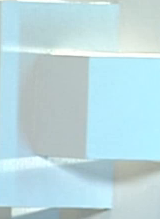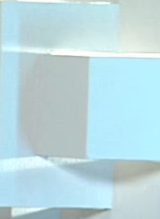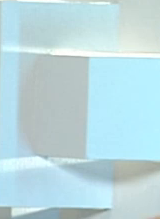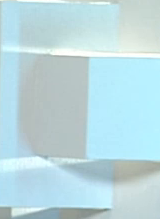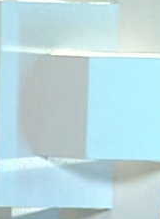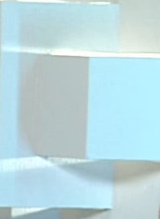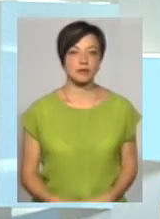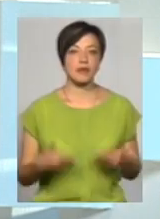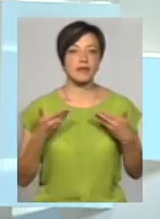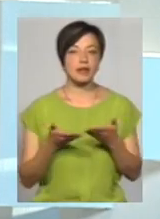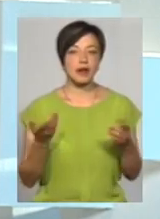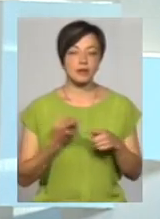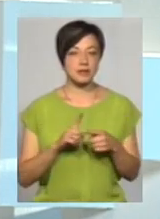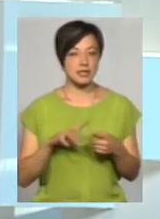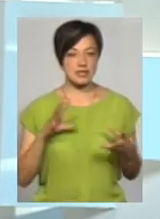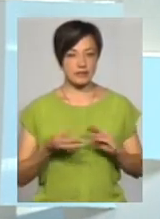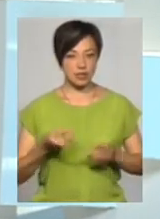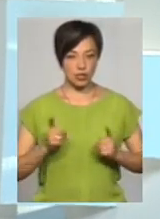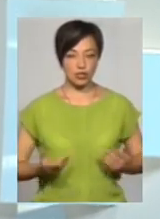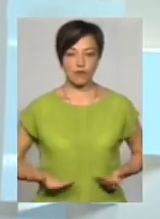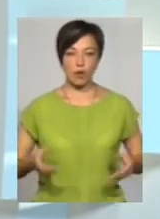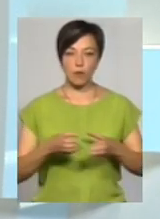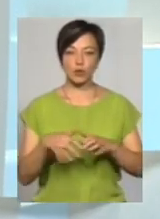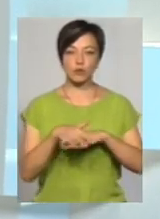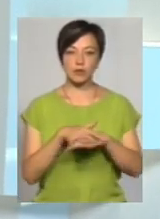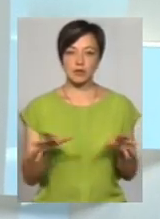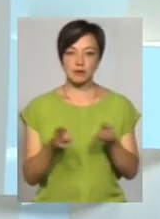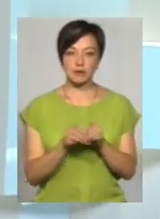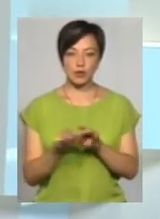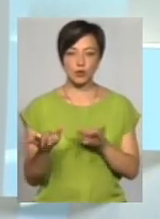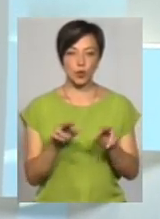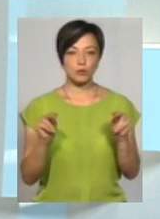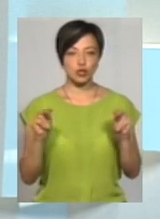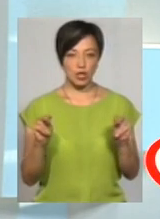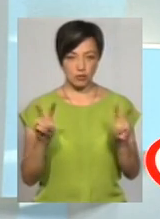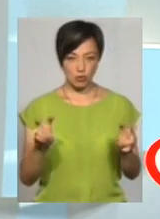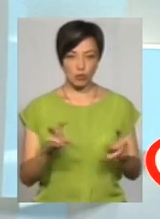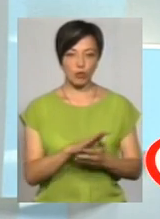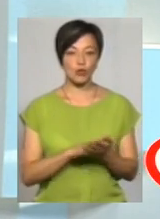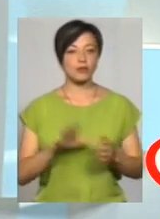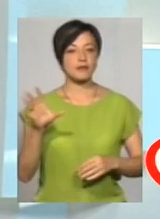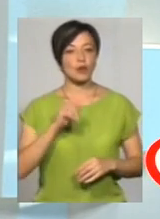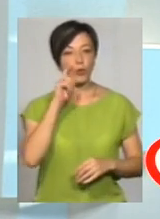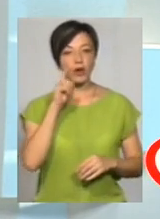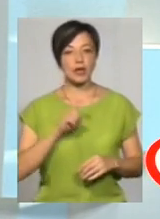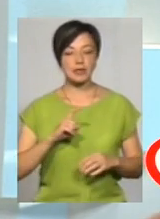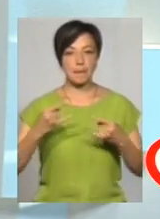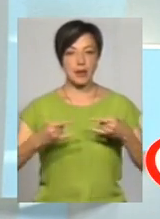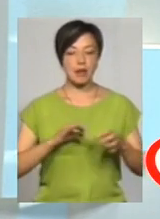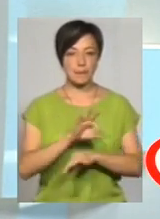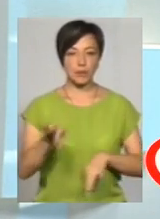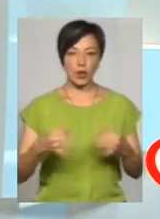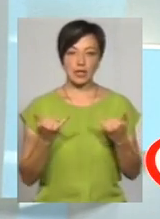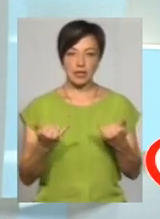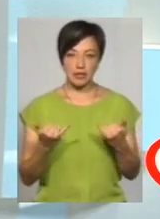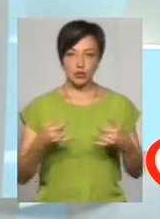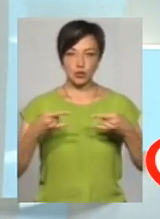Вітаємо, це звіти наживо. Команда Суспільного спільно із рухом Чесно продовжує всеукраїнський медіапроект. І нині